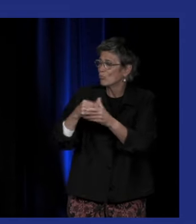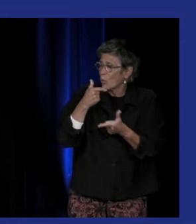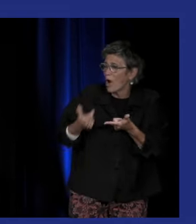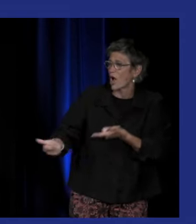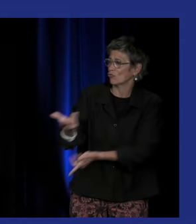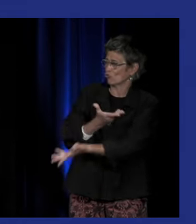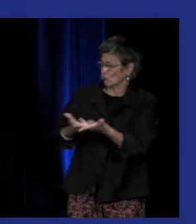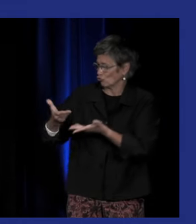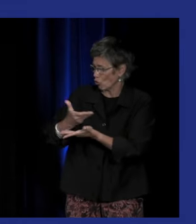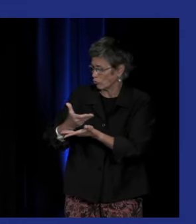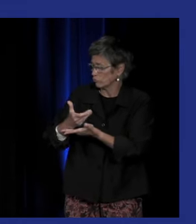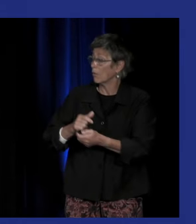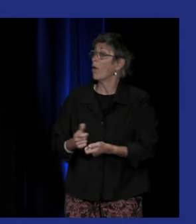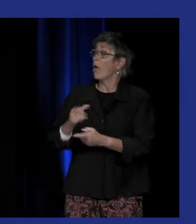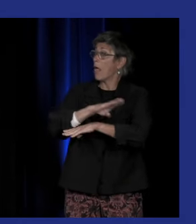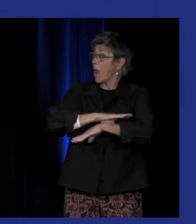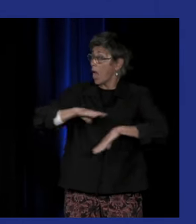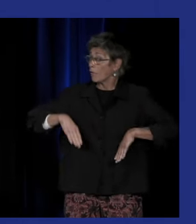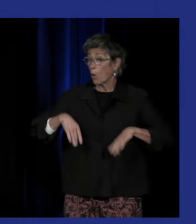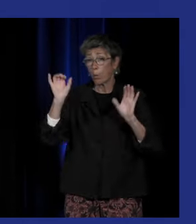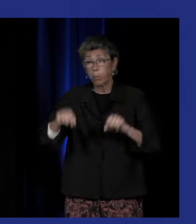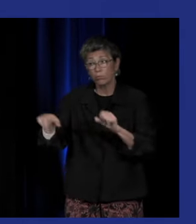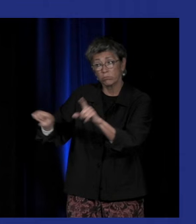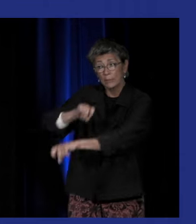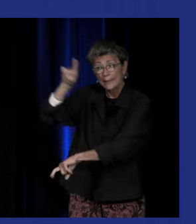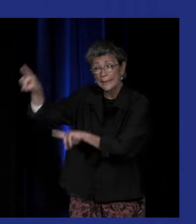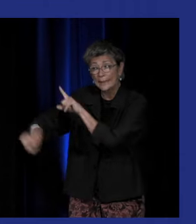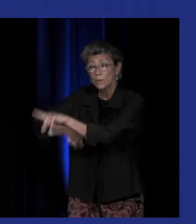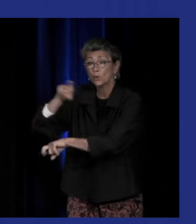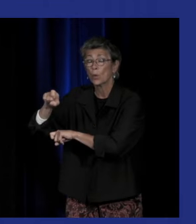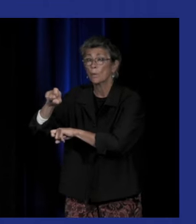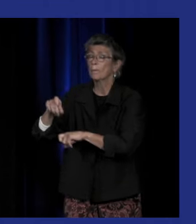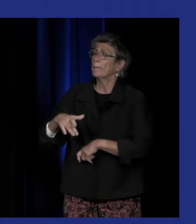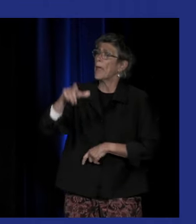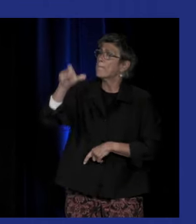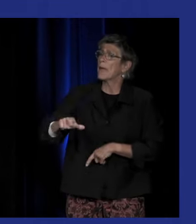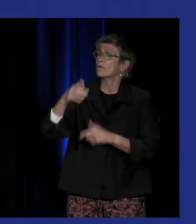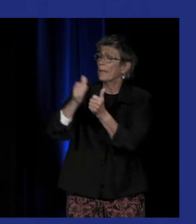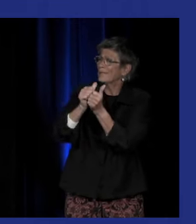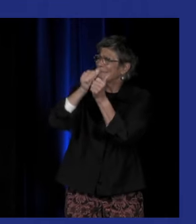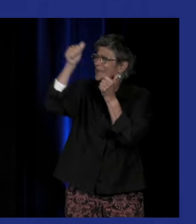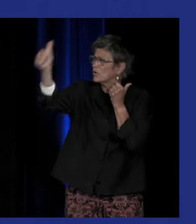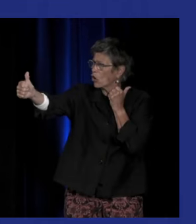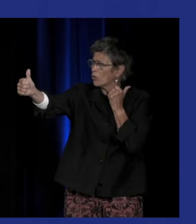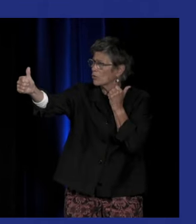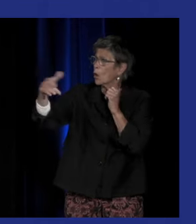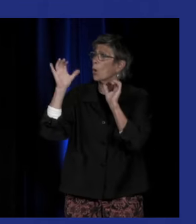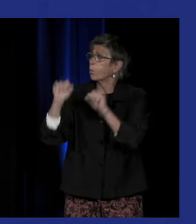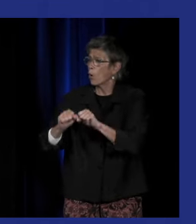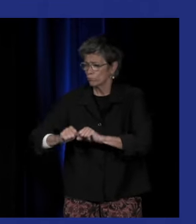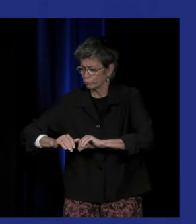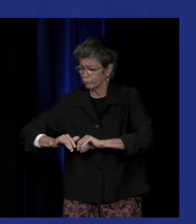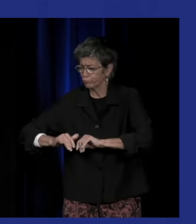A l'issue de cette discussion, vous serez invité à poser vos questions. Pour les personnes qui nous suivent en direct, vous pourrez poser,